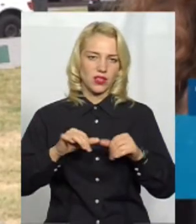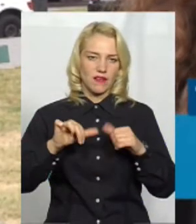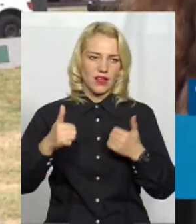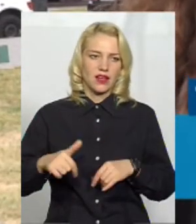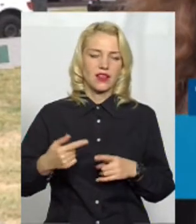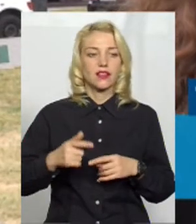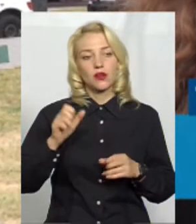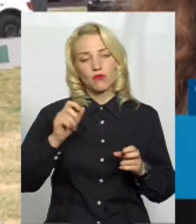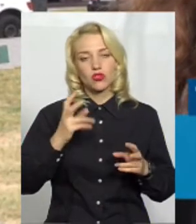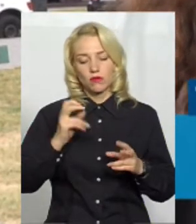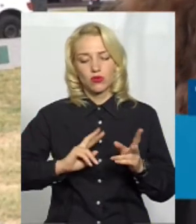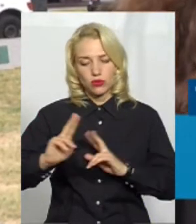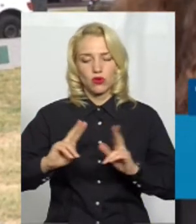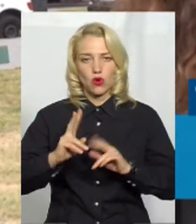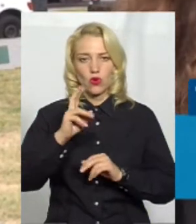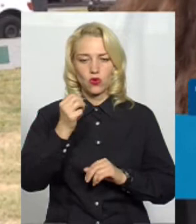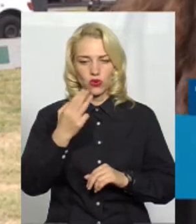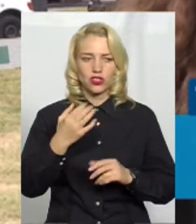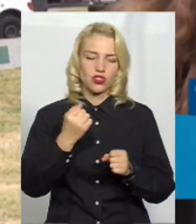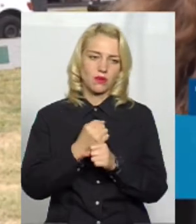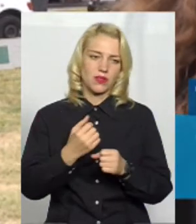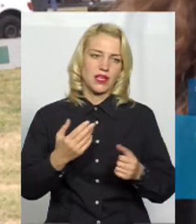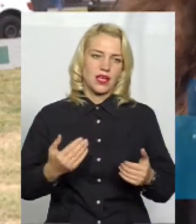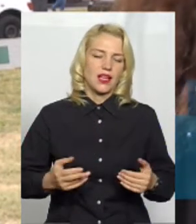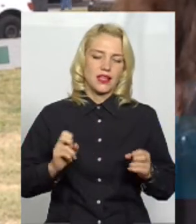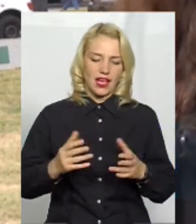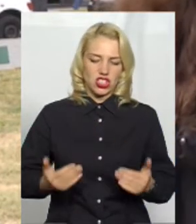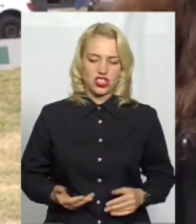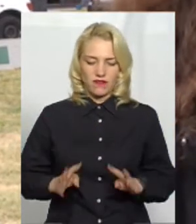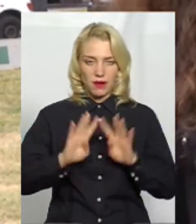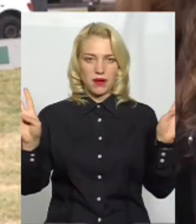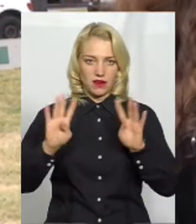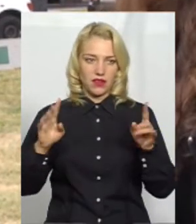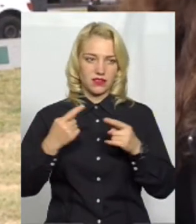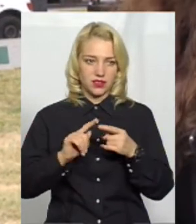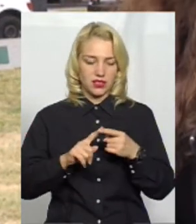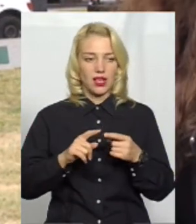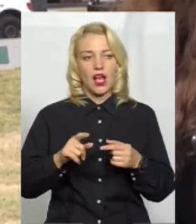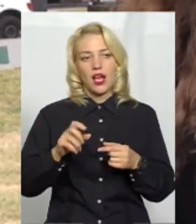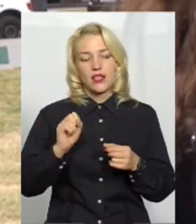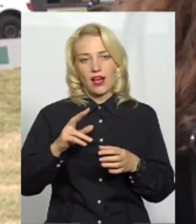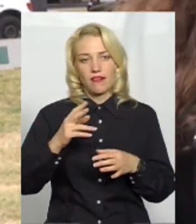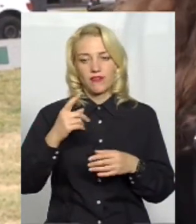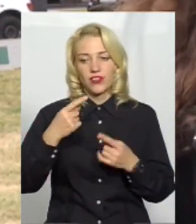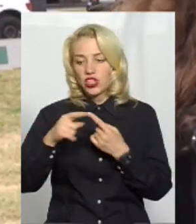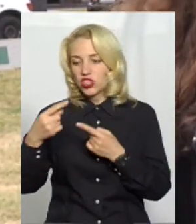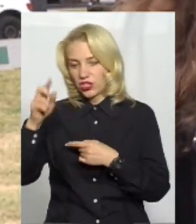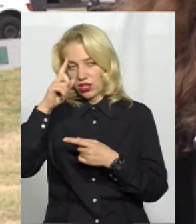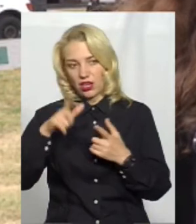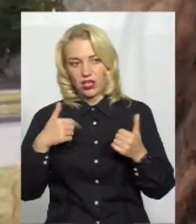обрізати дерева, кощі і робити це класно, як живий паркан, щось на подобі цього. Це практикується у багатьох країнах. Азарців,